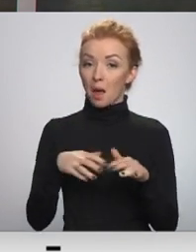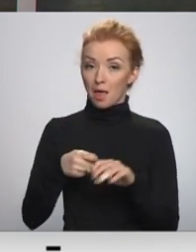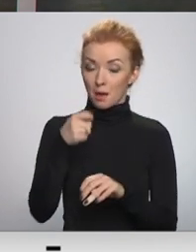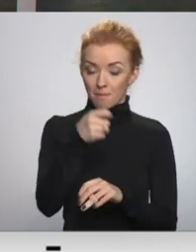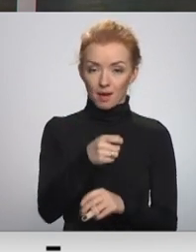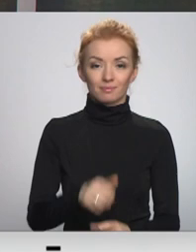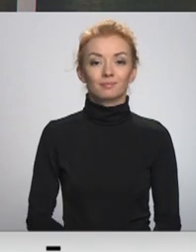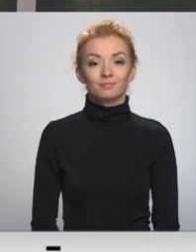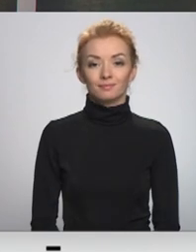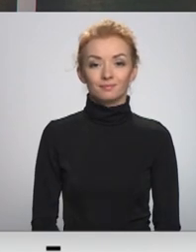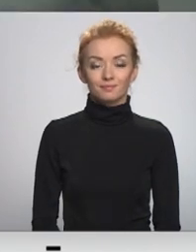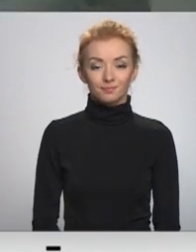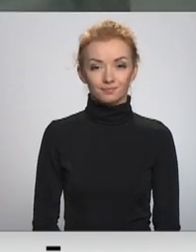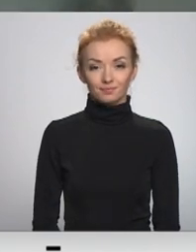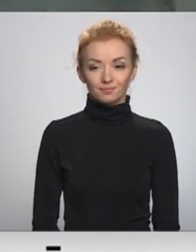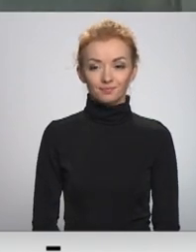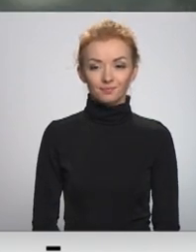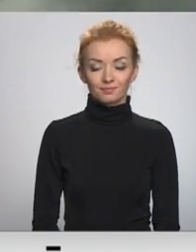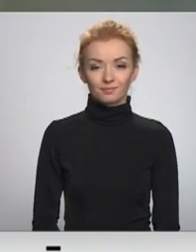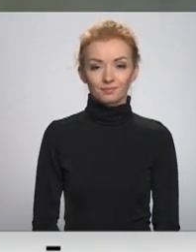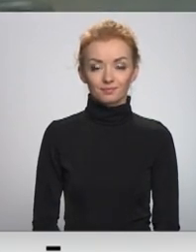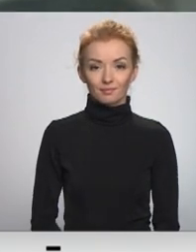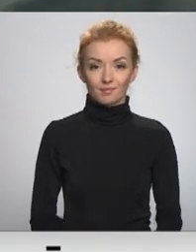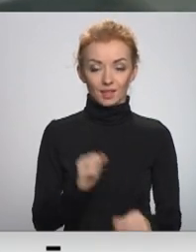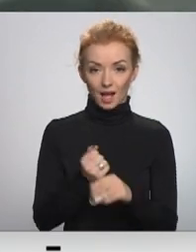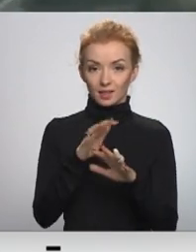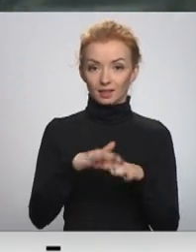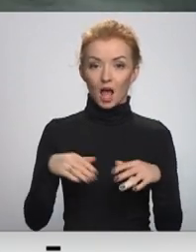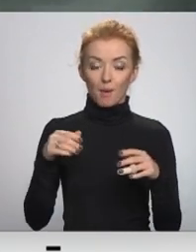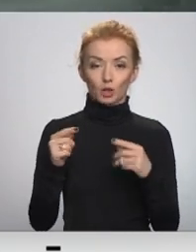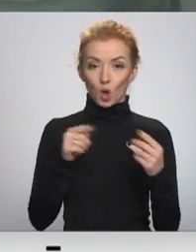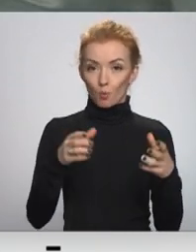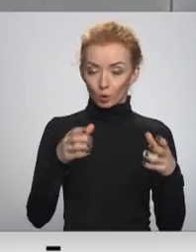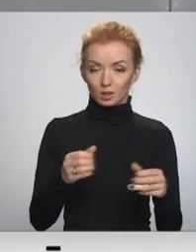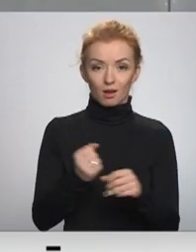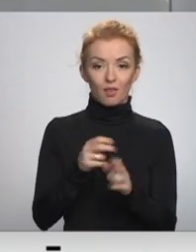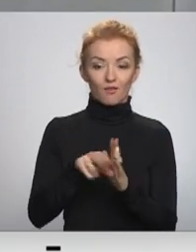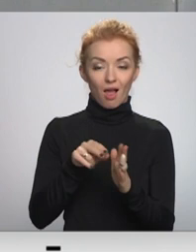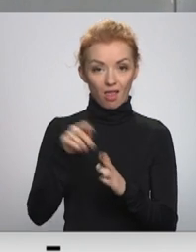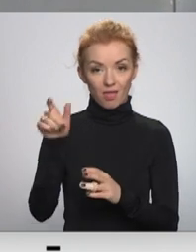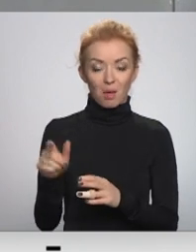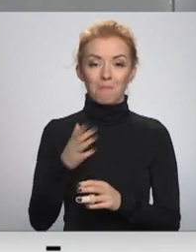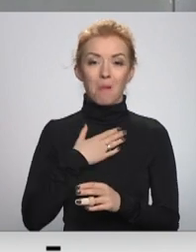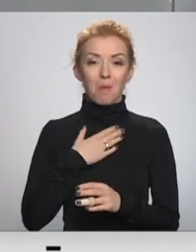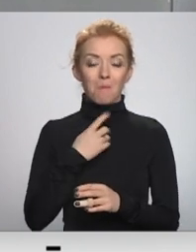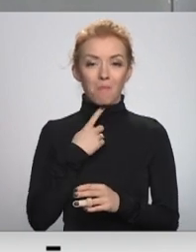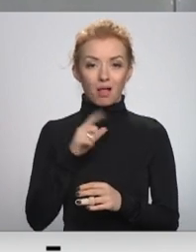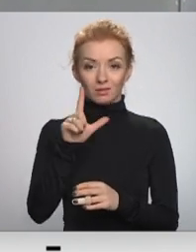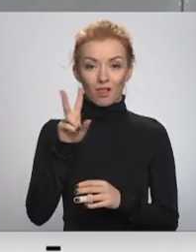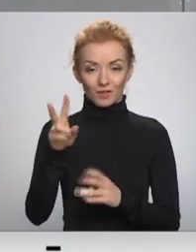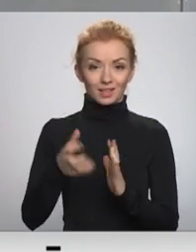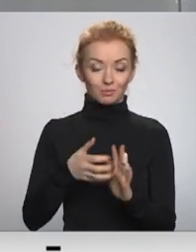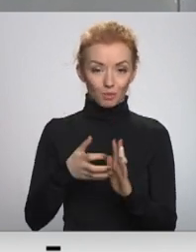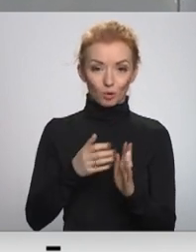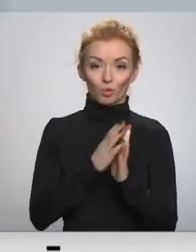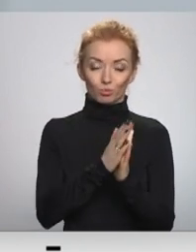Stāstu Madera Līcīte. Gan Sājumas opozīcija, gan vēlētāji izmantojot platformu Mana Balss, vairāk kārtā aicinājuši Covid